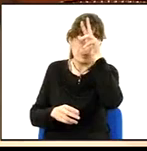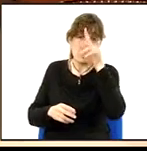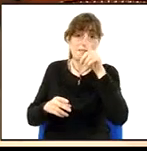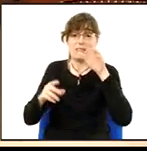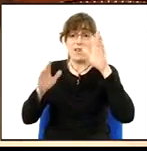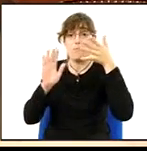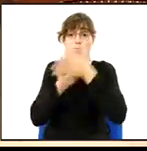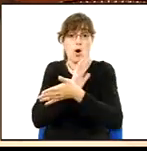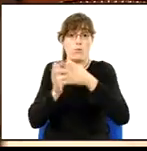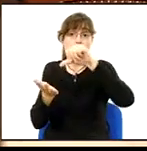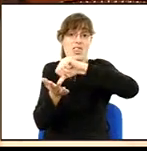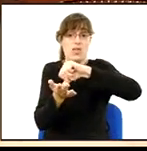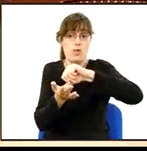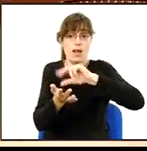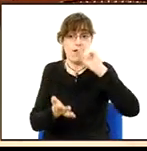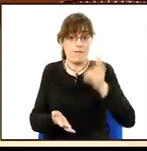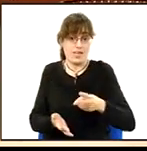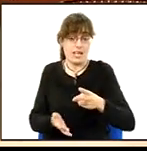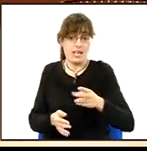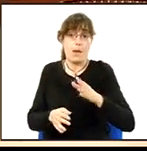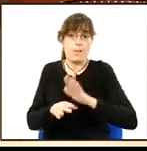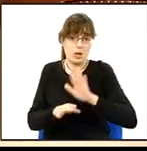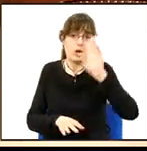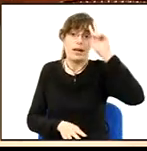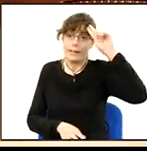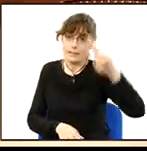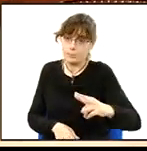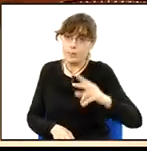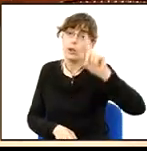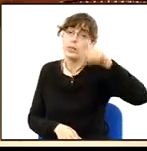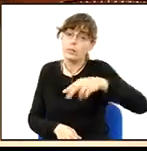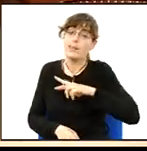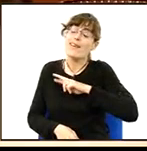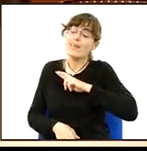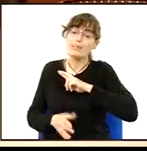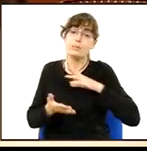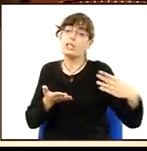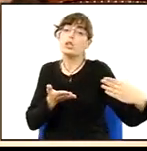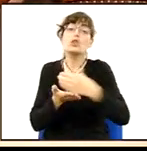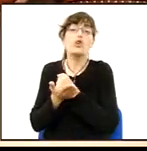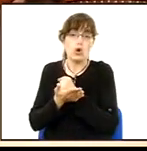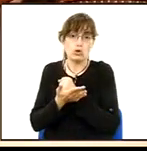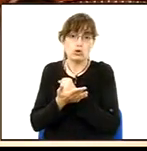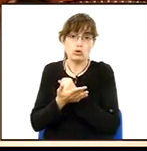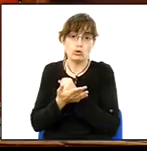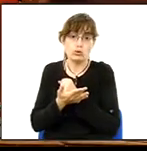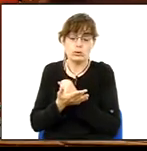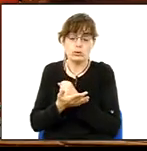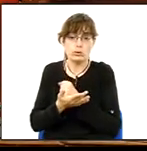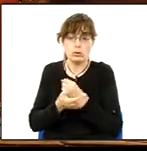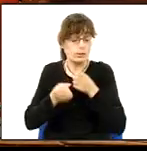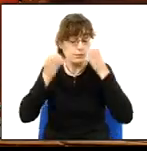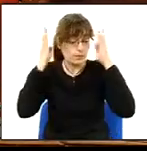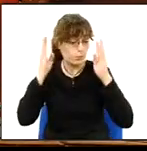i el públic, i estar en silenci. I respectar, evidentment, a tots els regidors d'aquest consistori. Jo la creuré